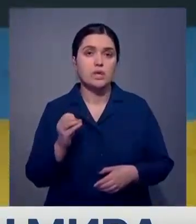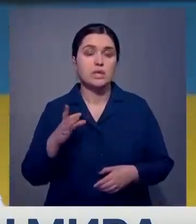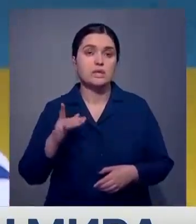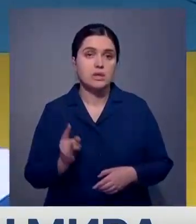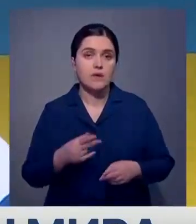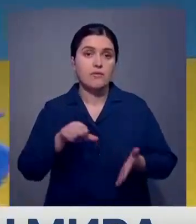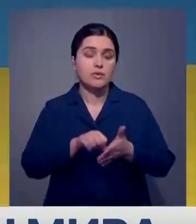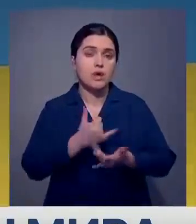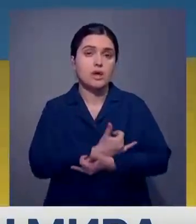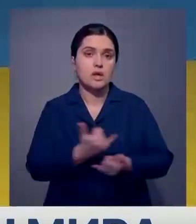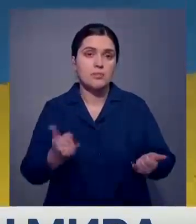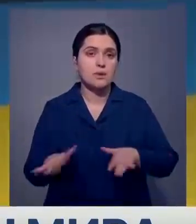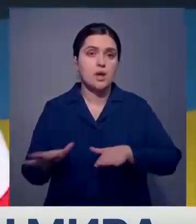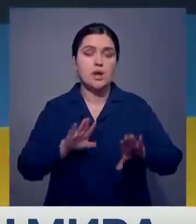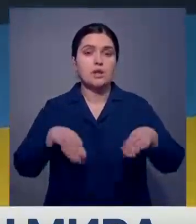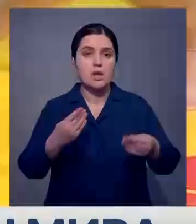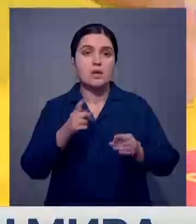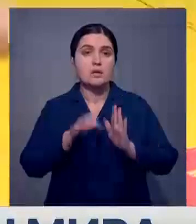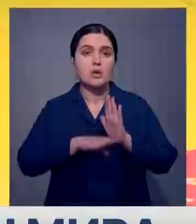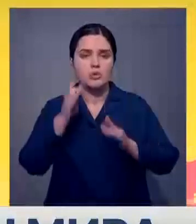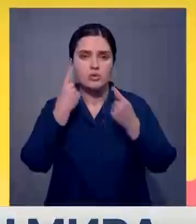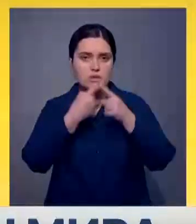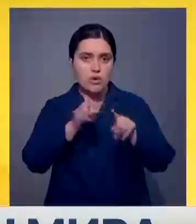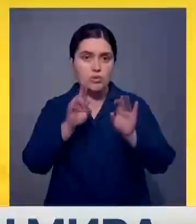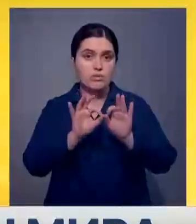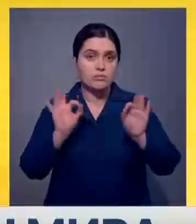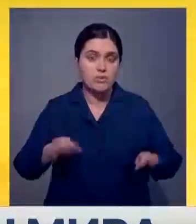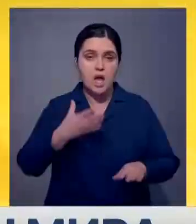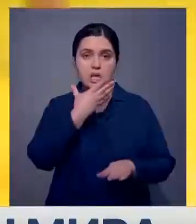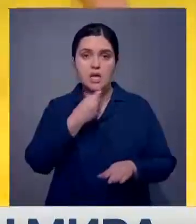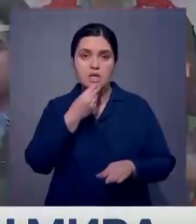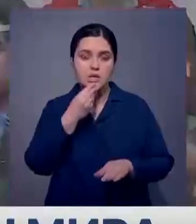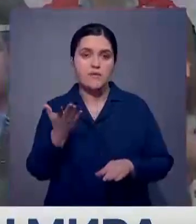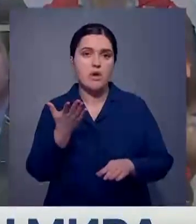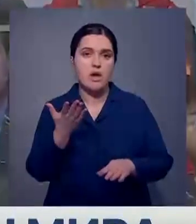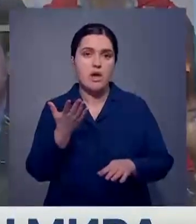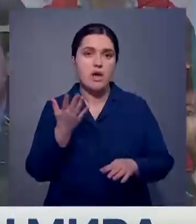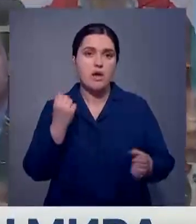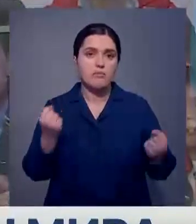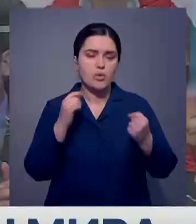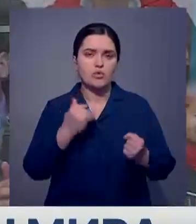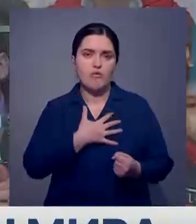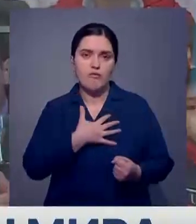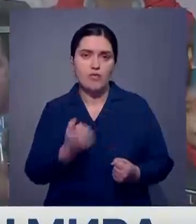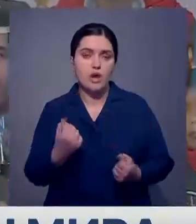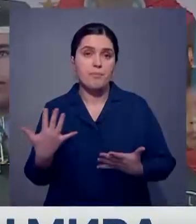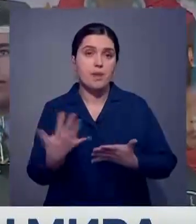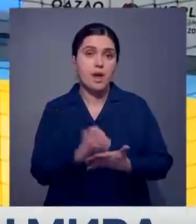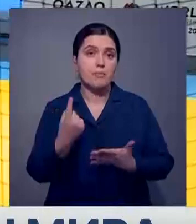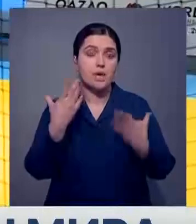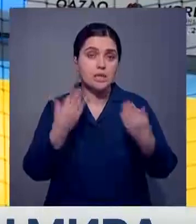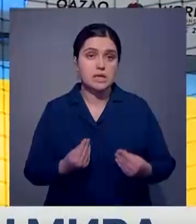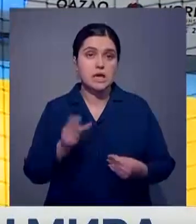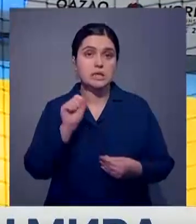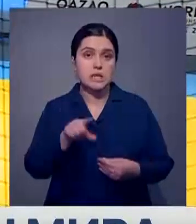организатором мероприятия, наградит борцов за лучшую технику, красивый бросок и волю к победе. В первый день соревнований золотую медаль